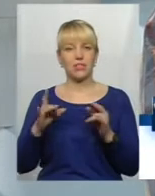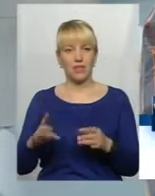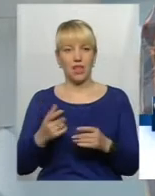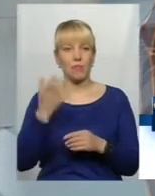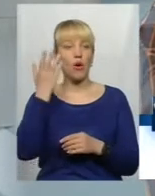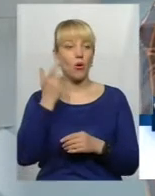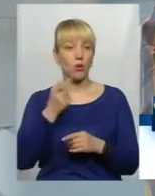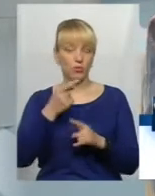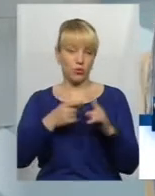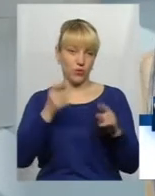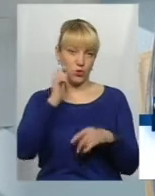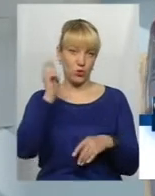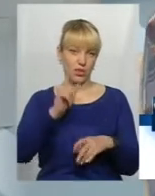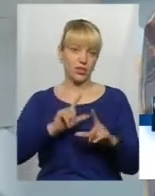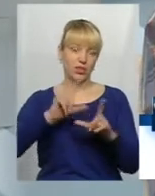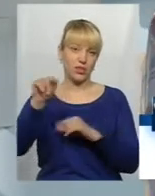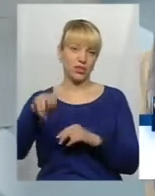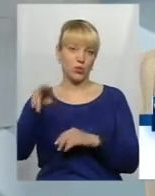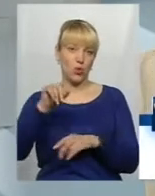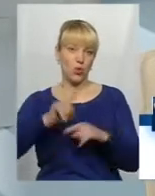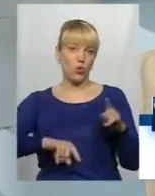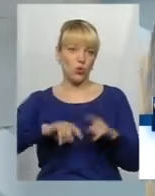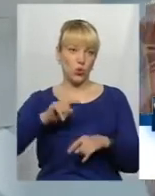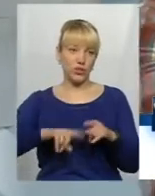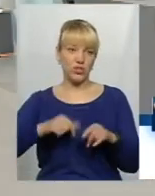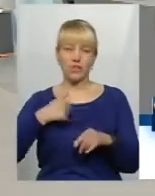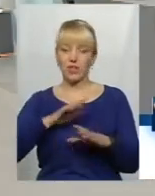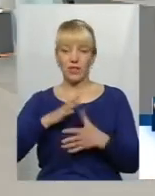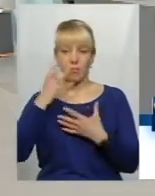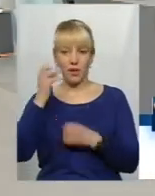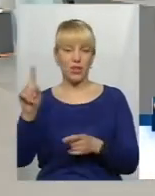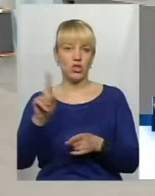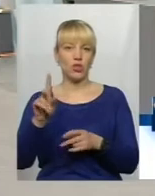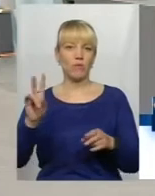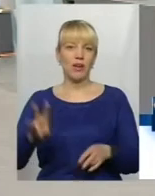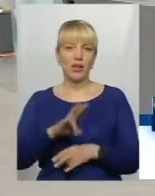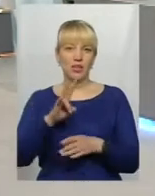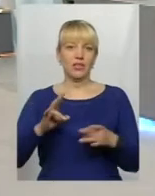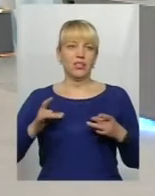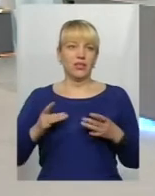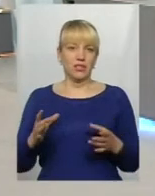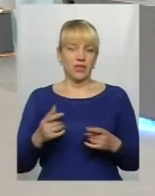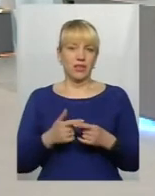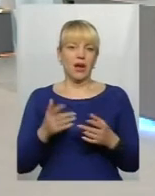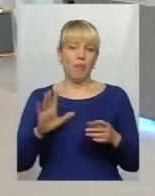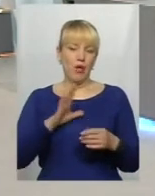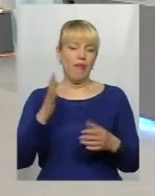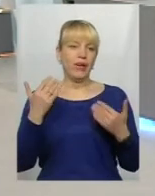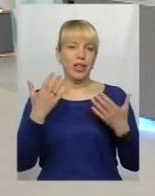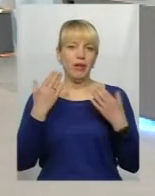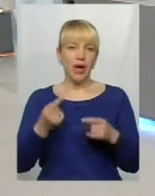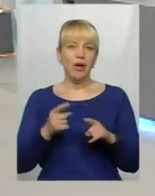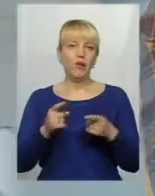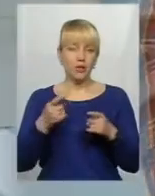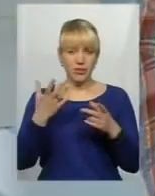Коли половина України їде до родичів, так? Тобто, не прихильник того, щоб релігійні свята були вихідними днями, так? Думаю, що це